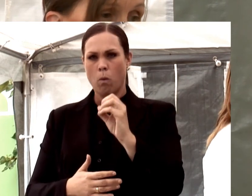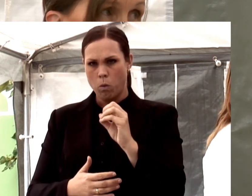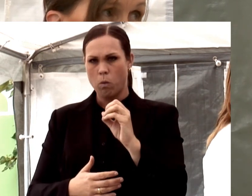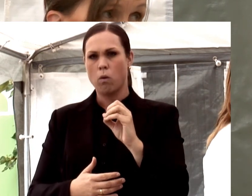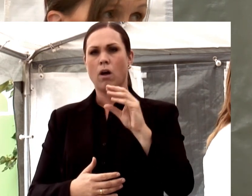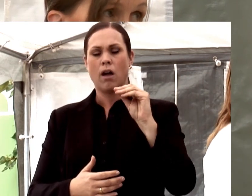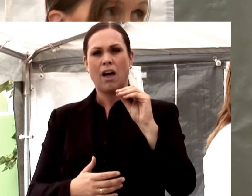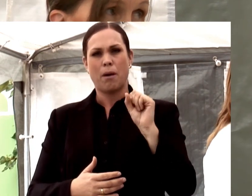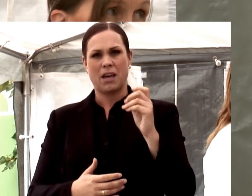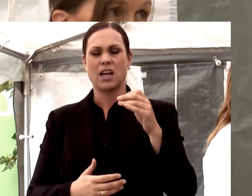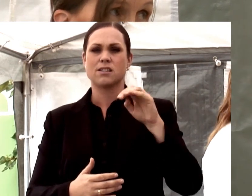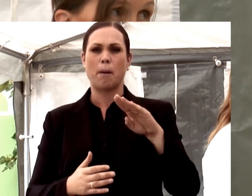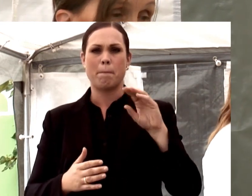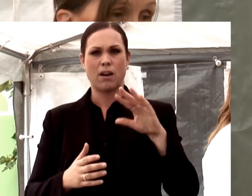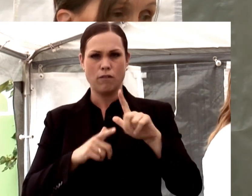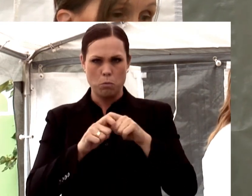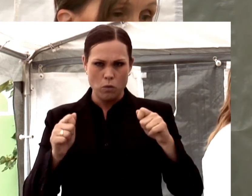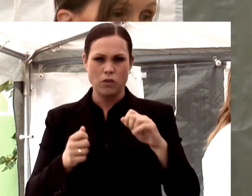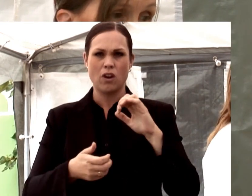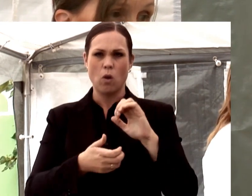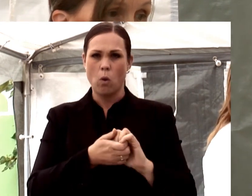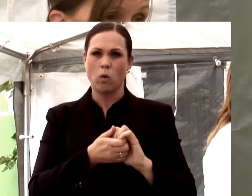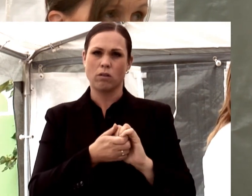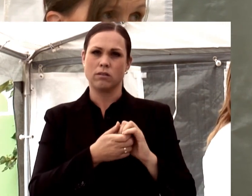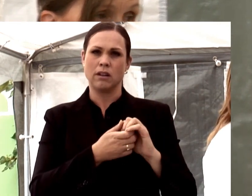Almega Samhallförbundet och Grafiska Företagens förbund.